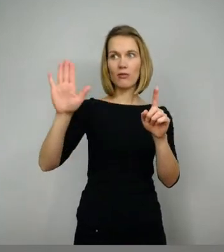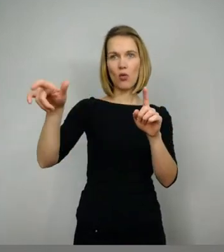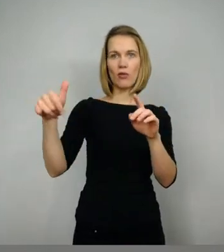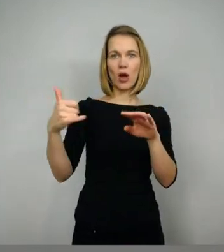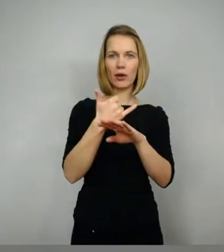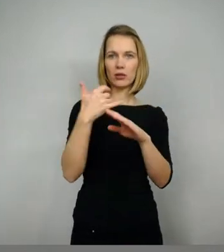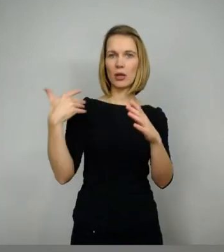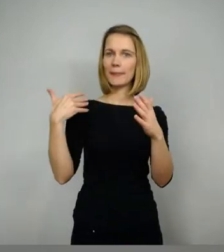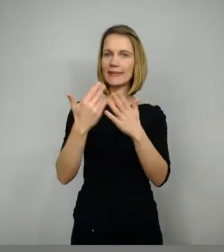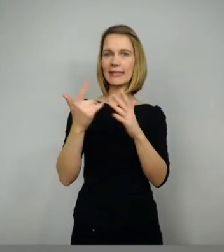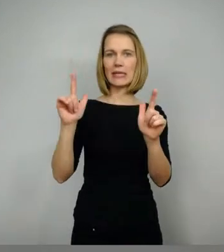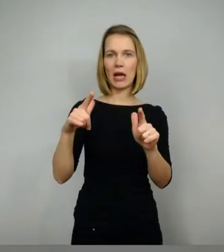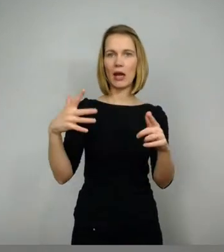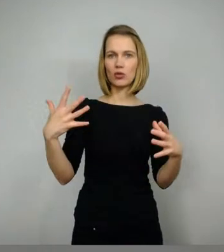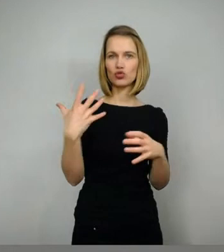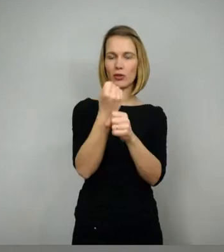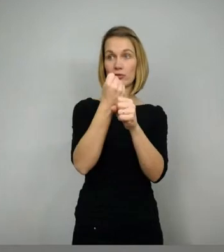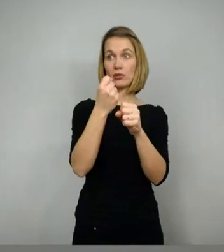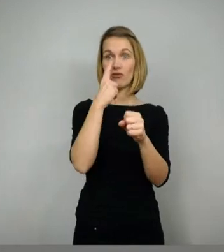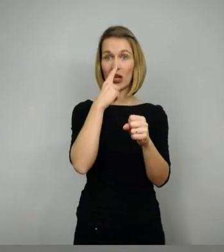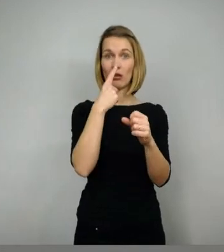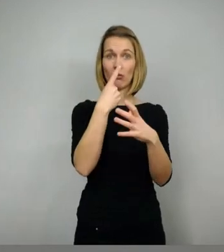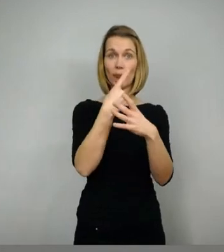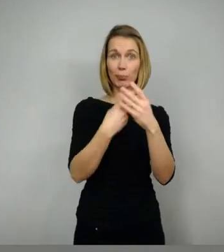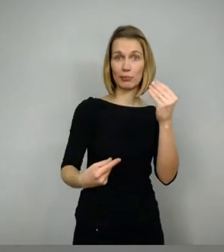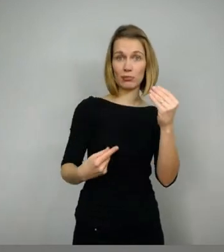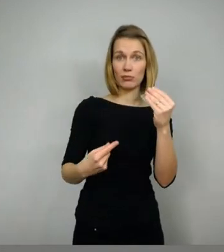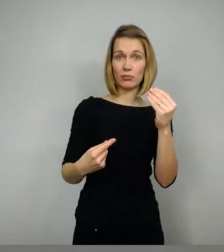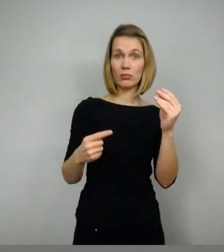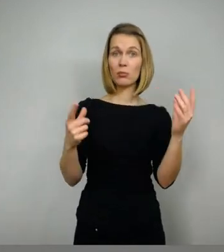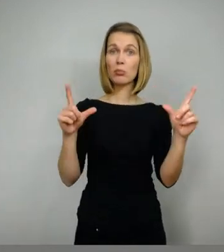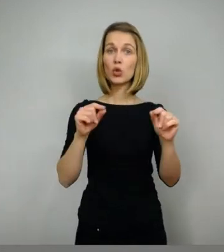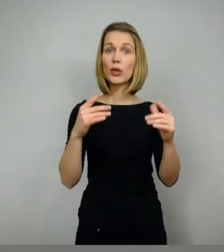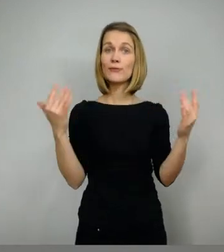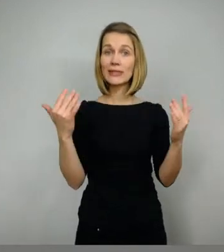versagt, ja, er hätte das Haubeziehen verloren, der wird geköpft.